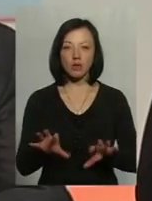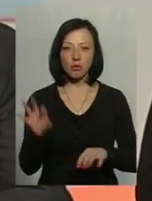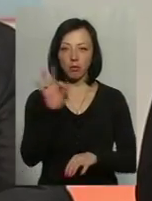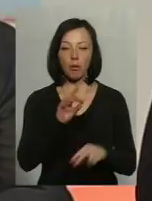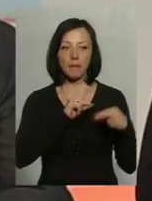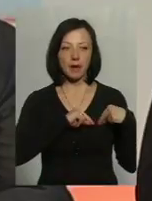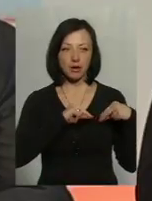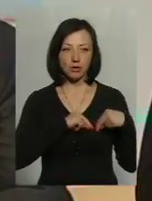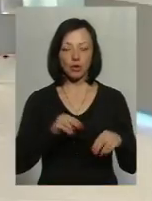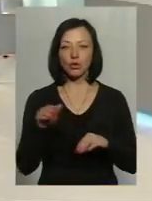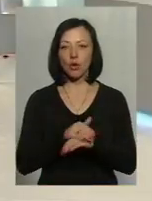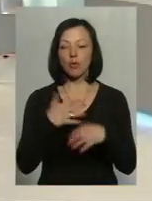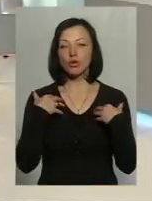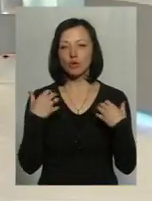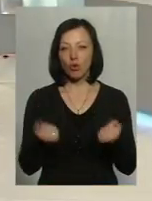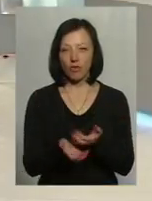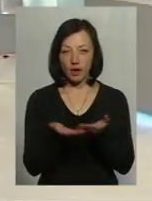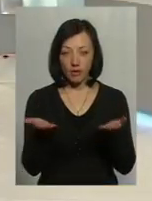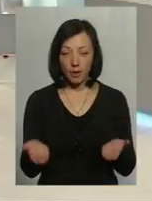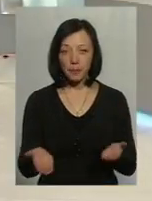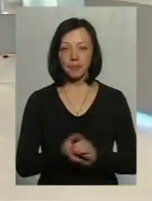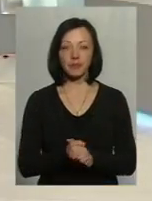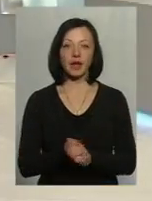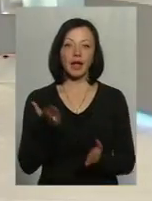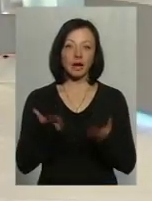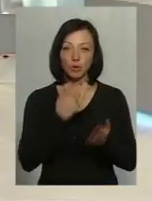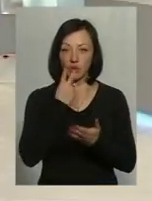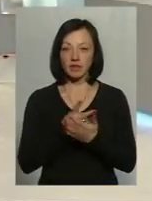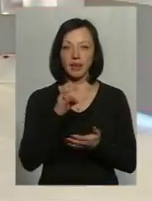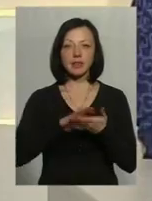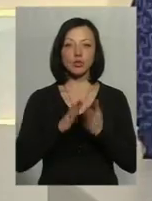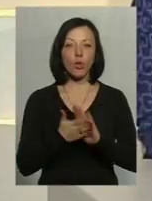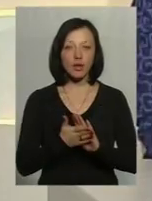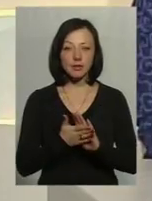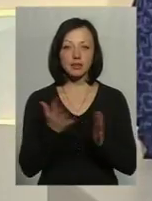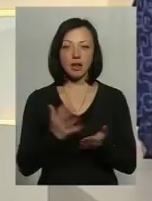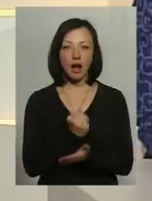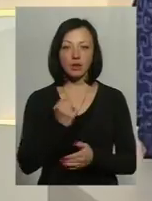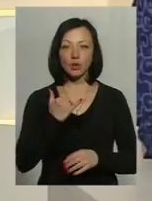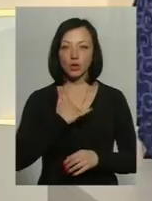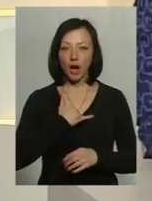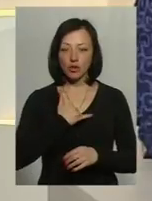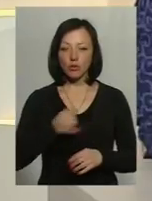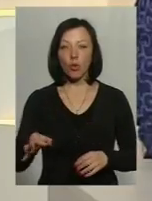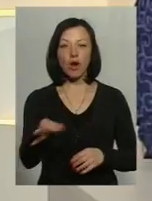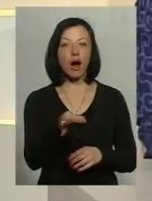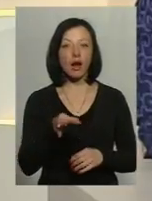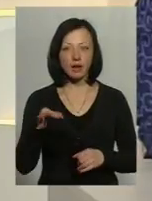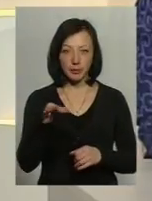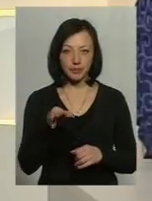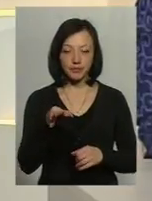Хмельницькій області. Доброго здоров'я, шановні гості. Власне, якщо поглянути на ситуацію, яка склалася в нашому краї,